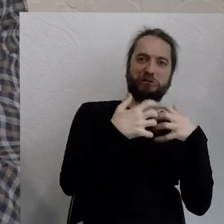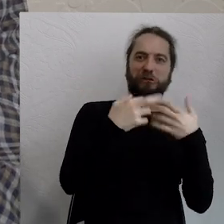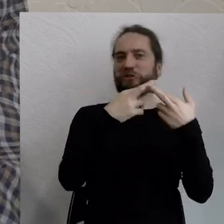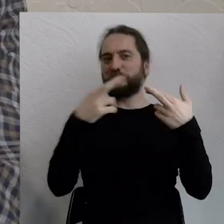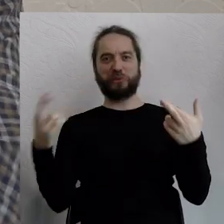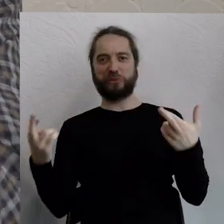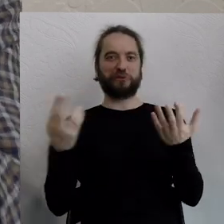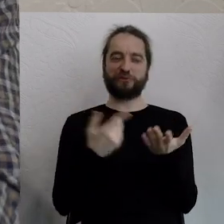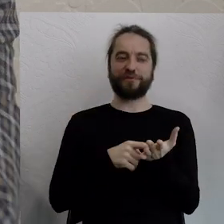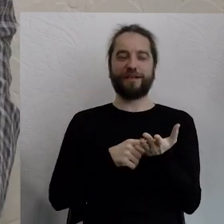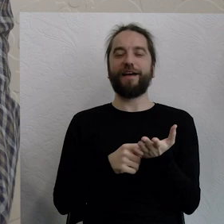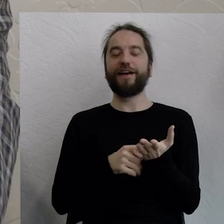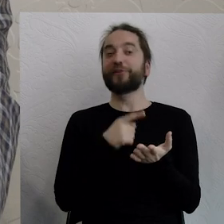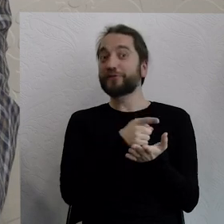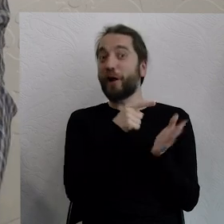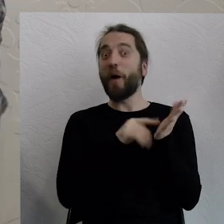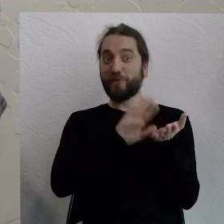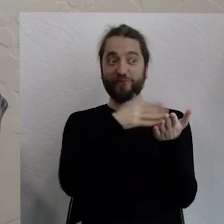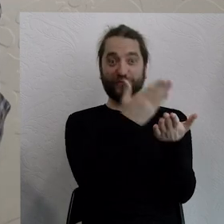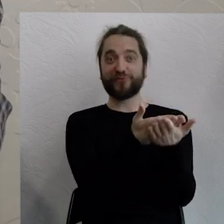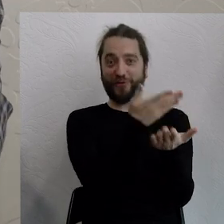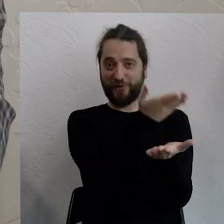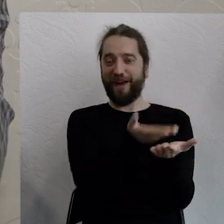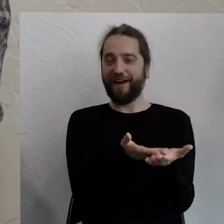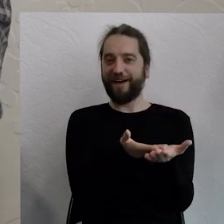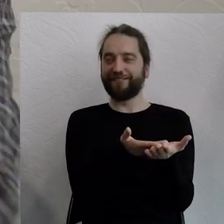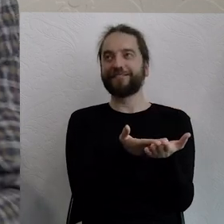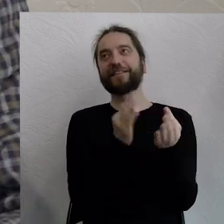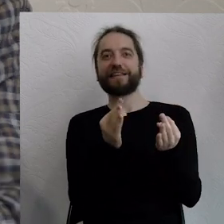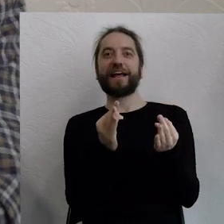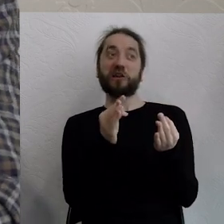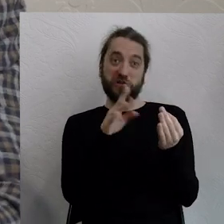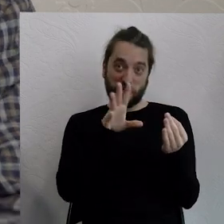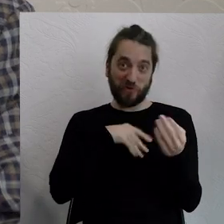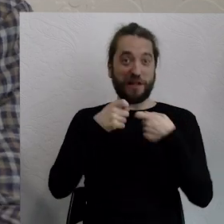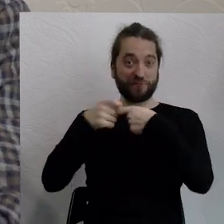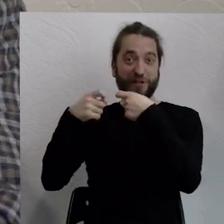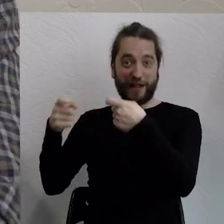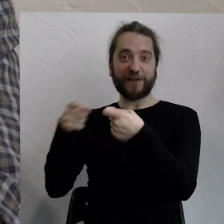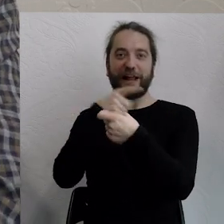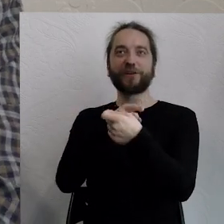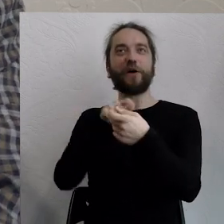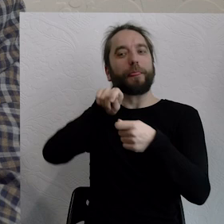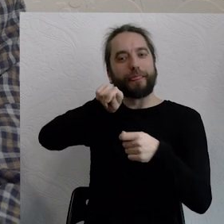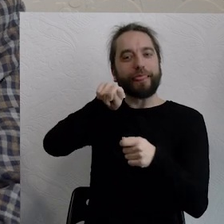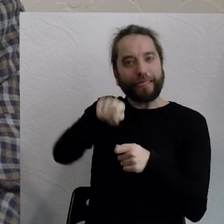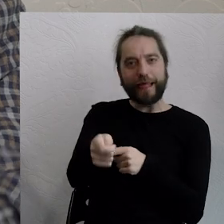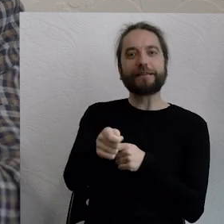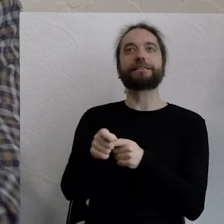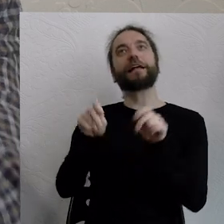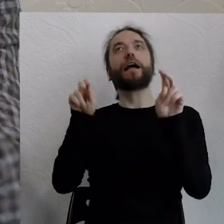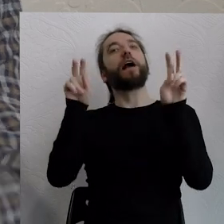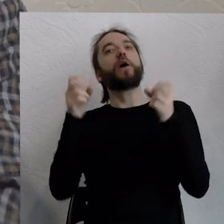samoróbki wiejskie, które były klasycznym takim, można by to dzisiaj brandować i sprzedawać na zachodzie jako kulturę właśnie circular economy, prawda,